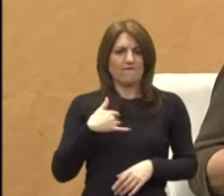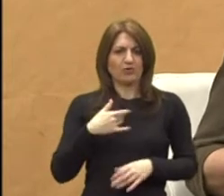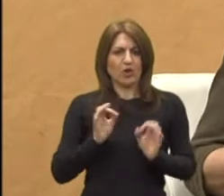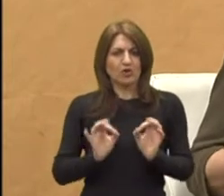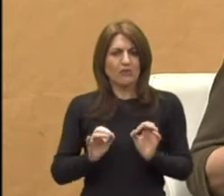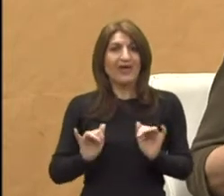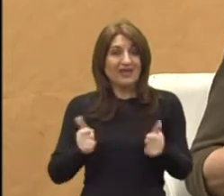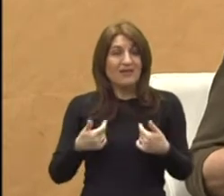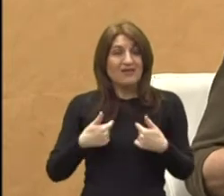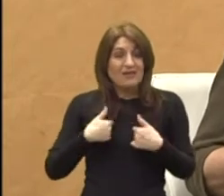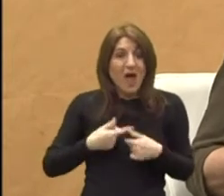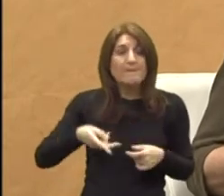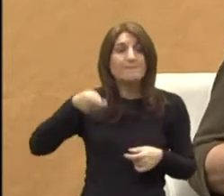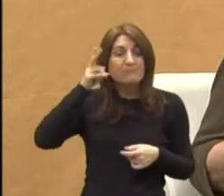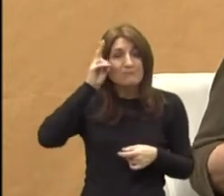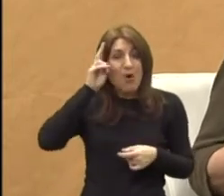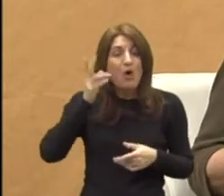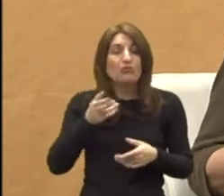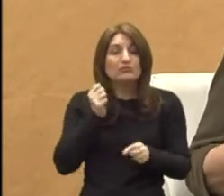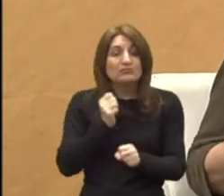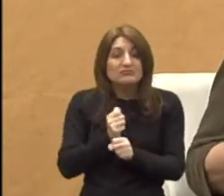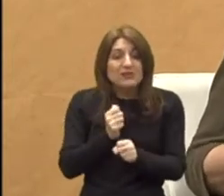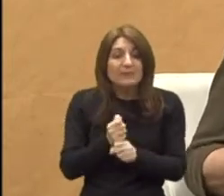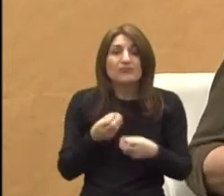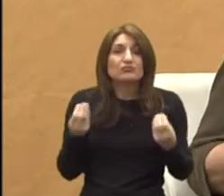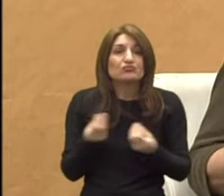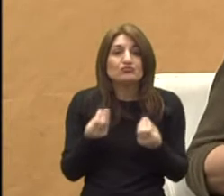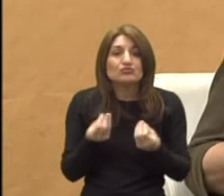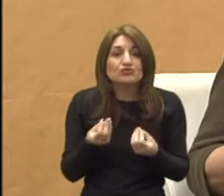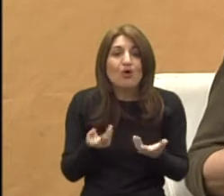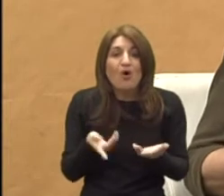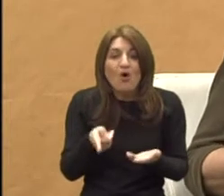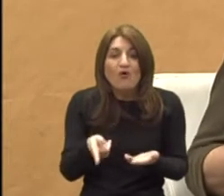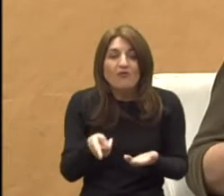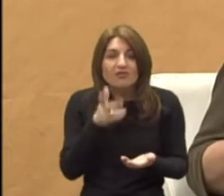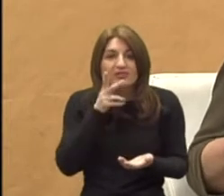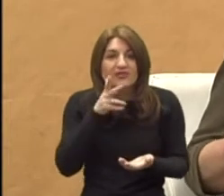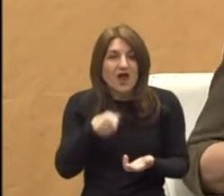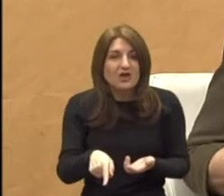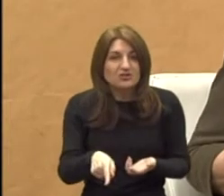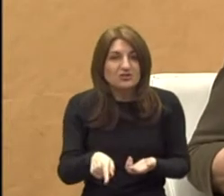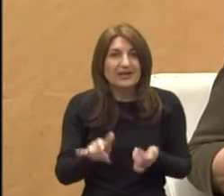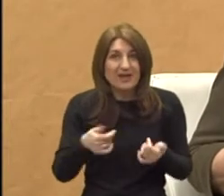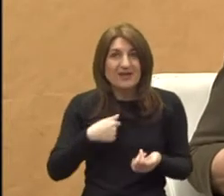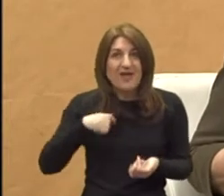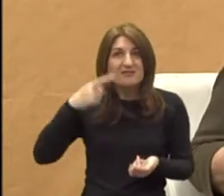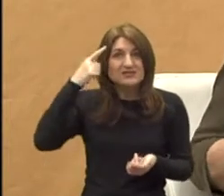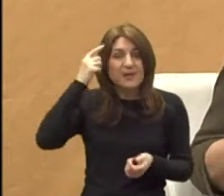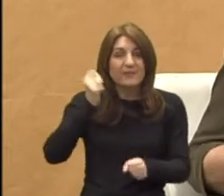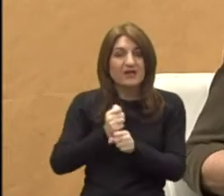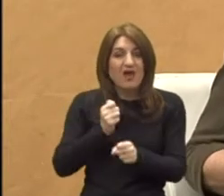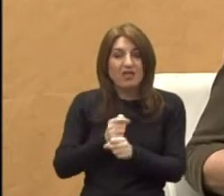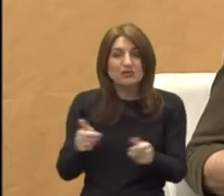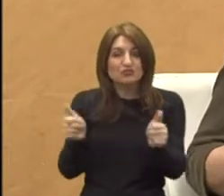ja mogu odgovoriti na zahtjeve koje se pred mene postavljaju, da li ja znam sa tim djetetom